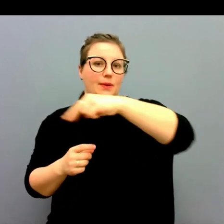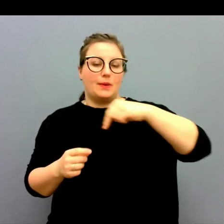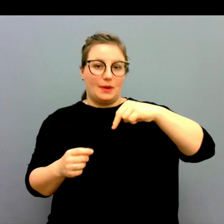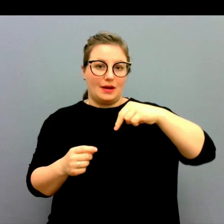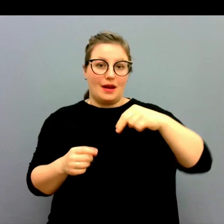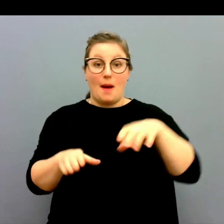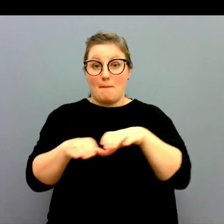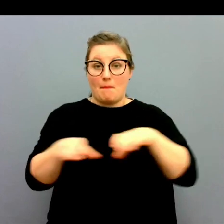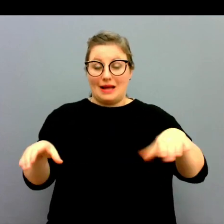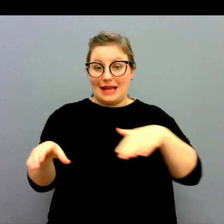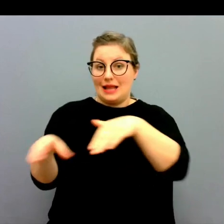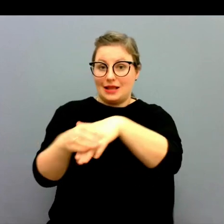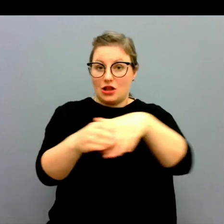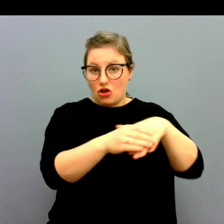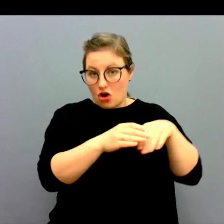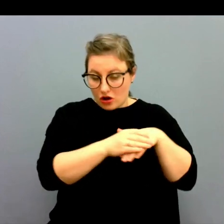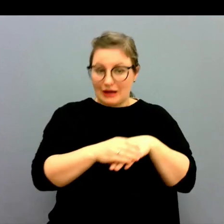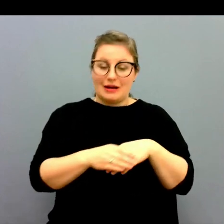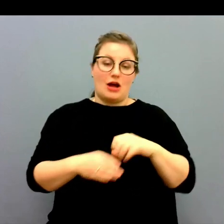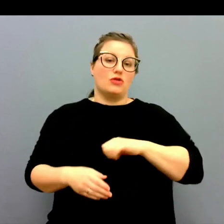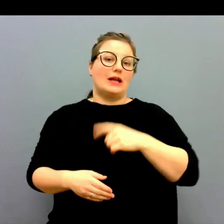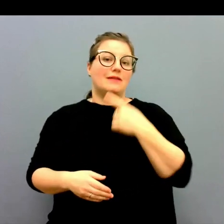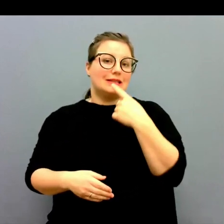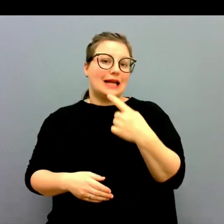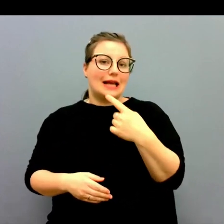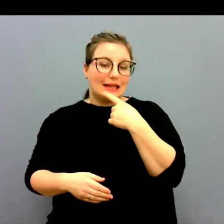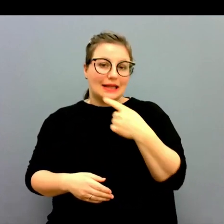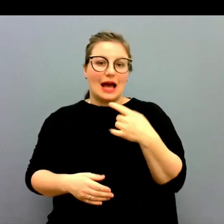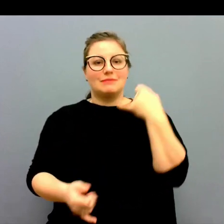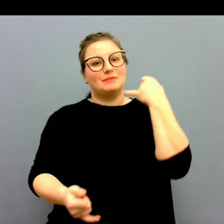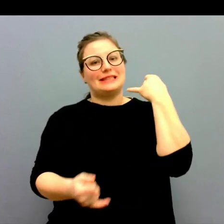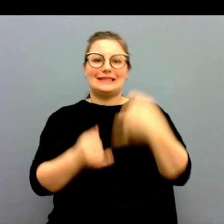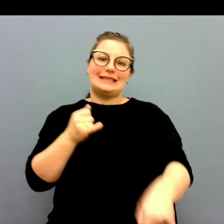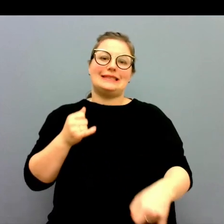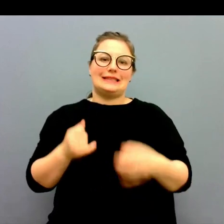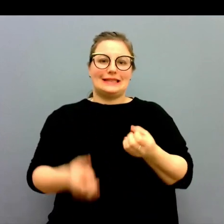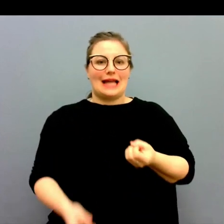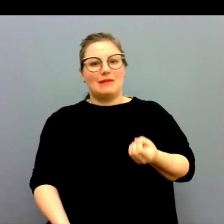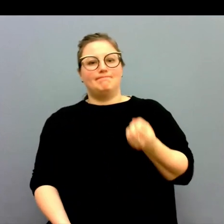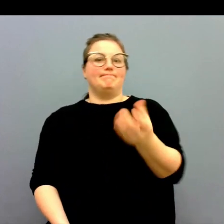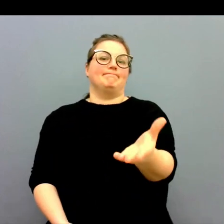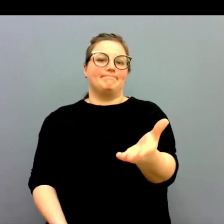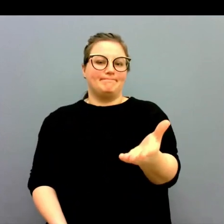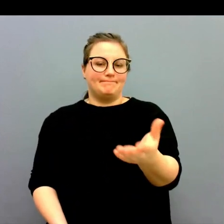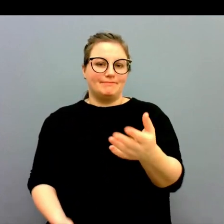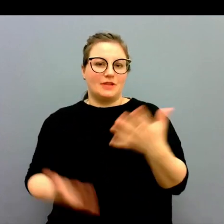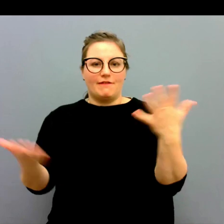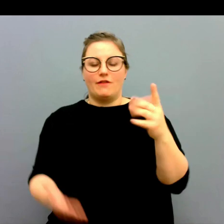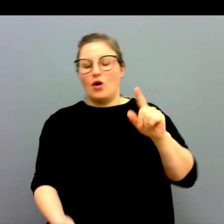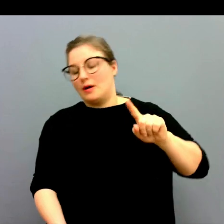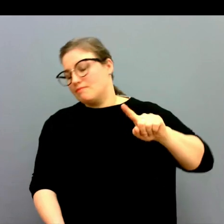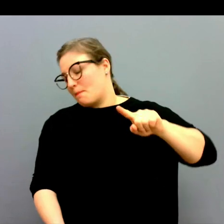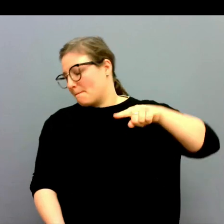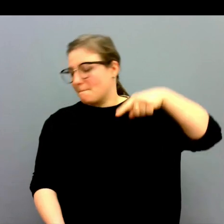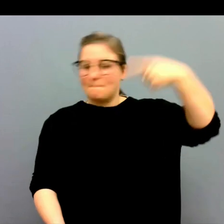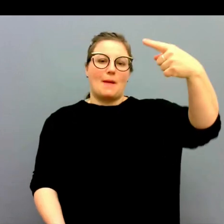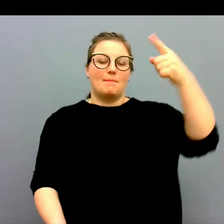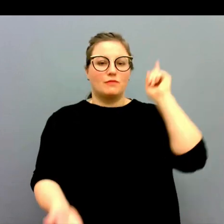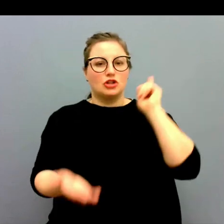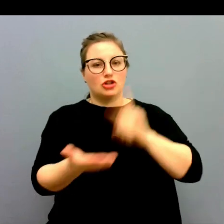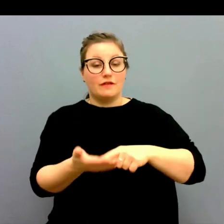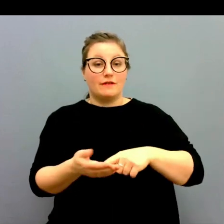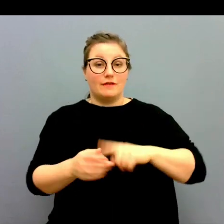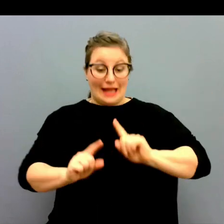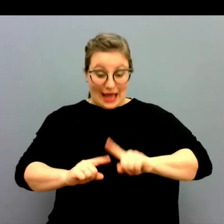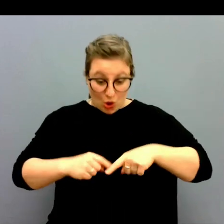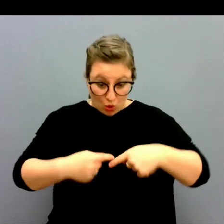bland panelen. där ni får säga ert sista medskick. Vad är det allra viktigaste ni ser